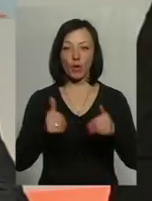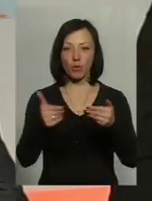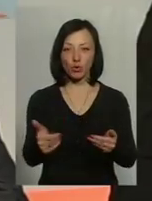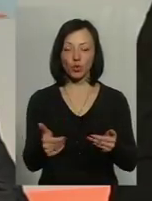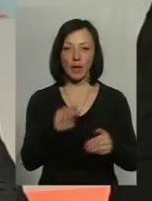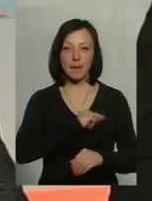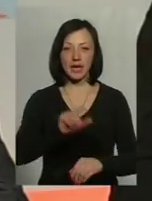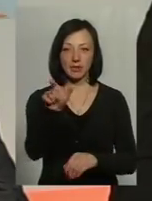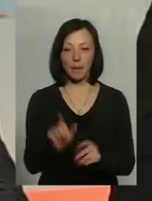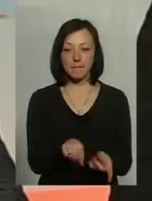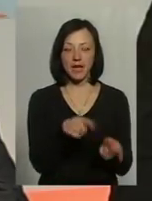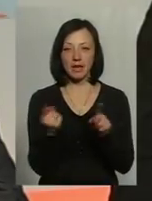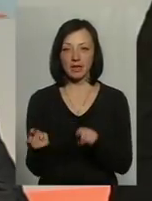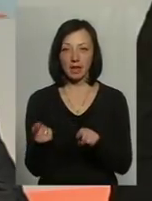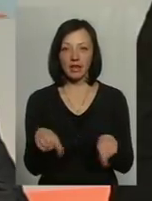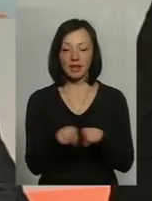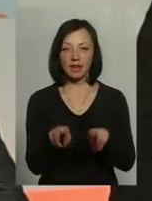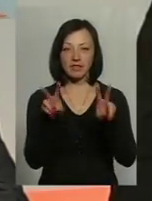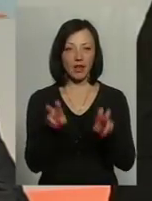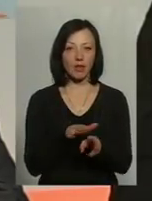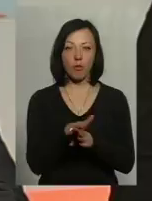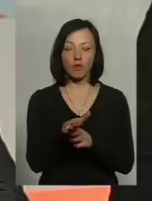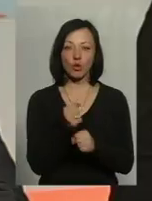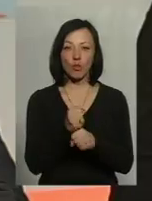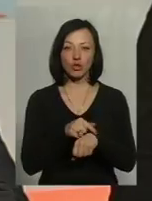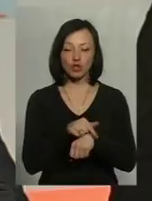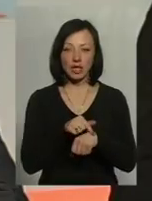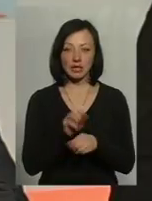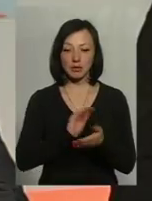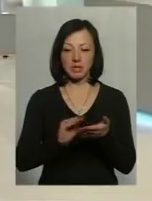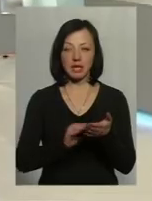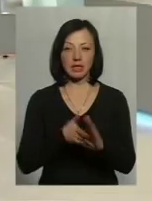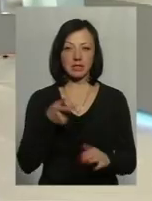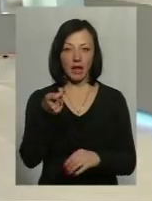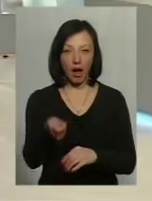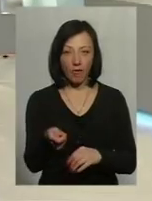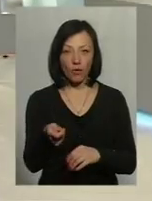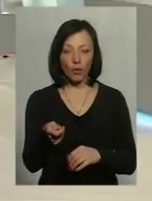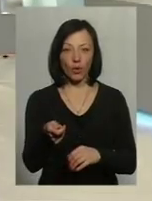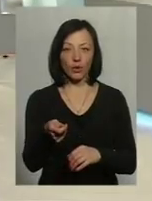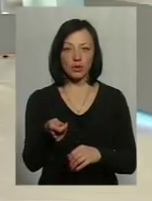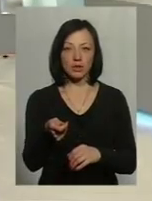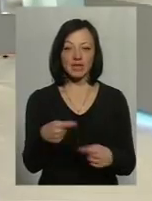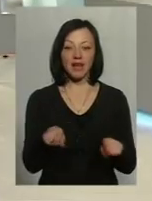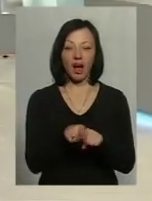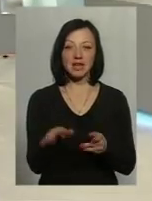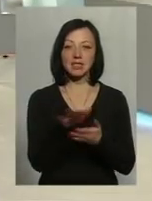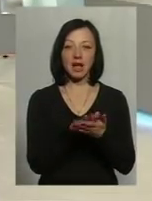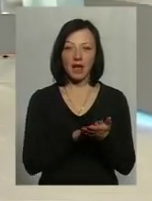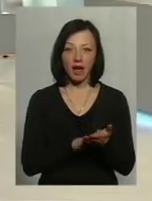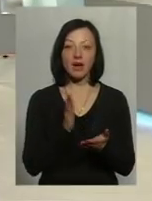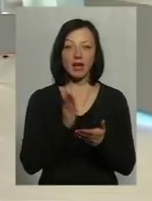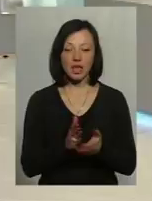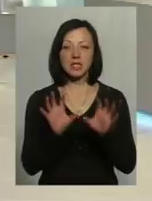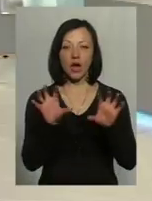працівникові перейти на так званий неповний робочий час, написати заяву про це. Така заява, в принципі, є